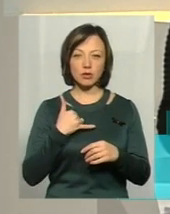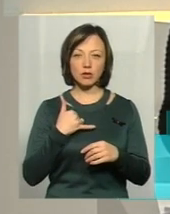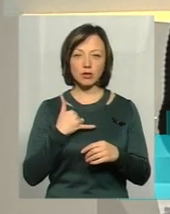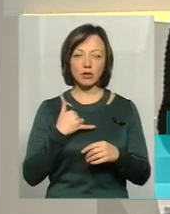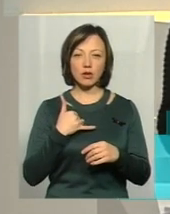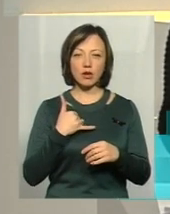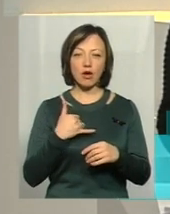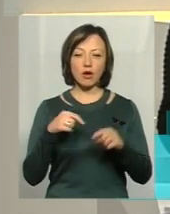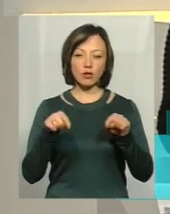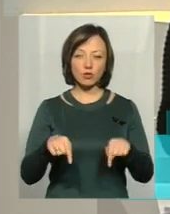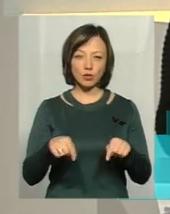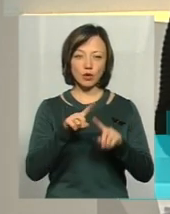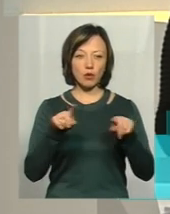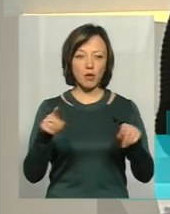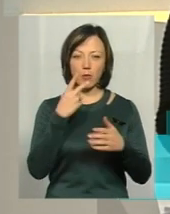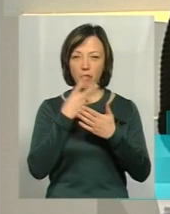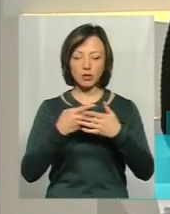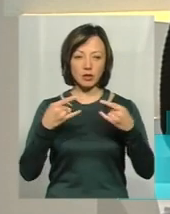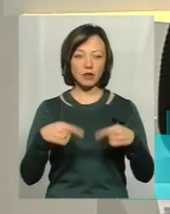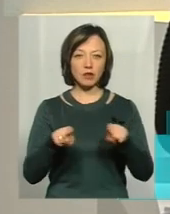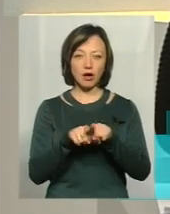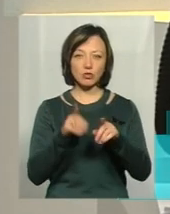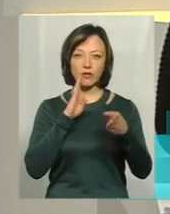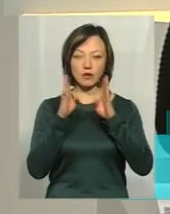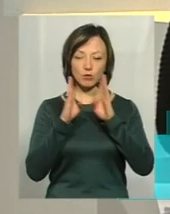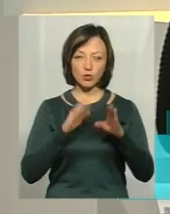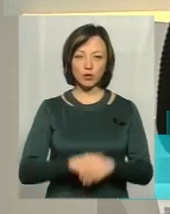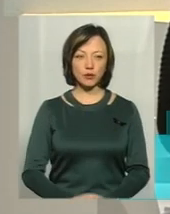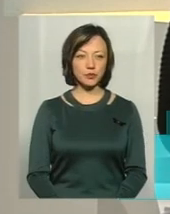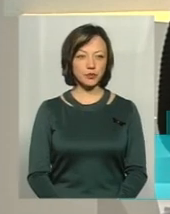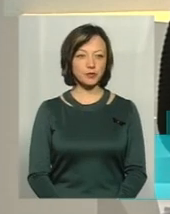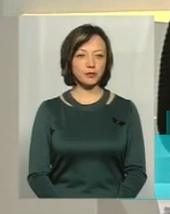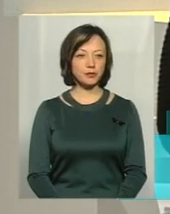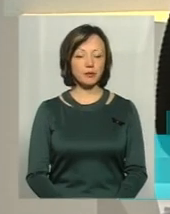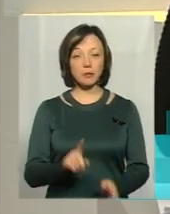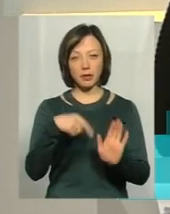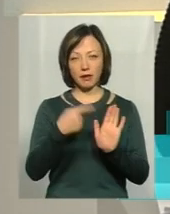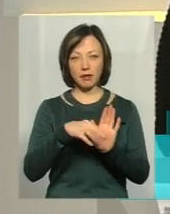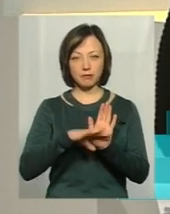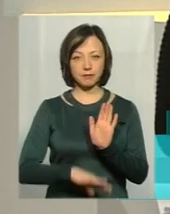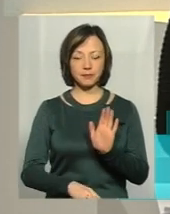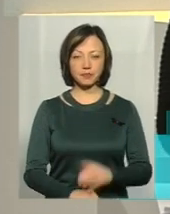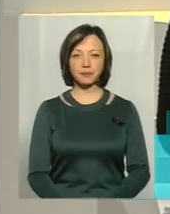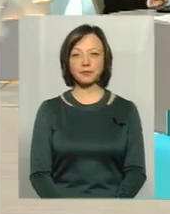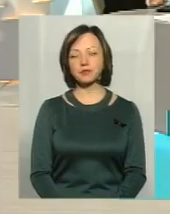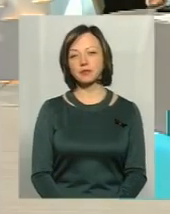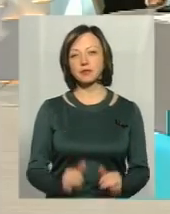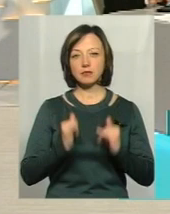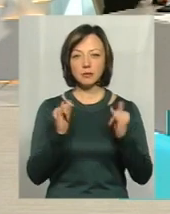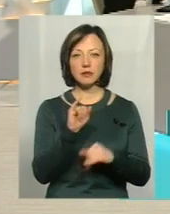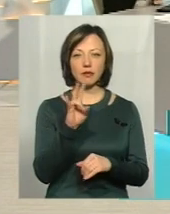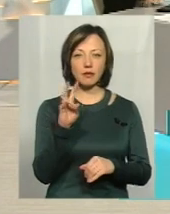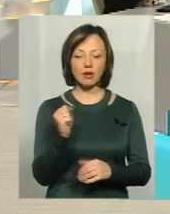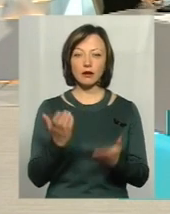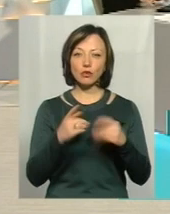студію за номерами, які бачите, а також у соцмережі Facebook, задавайте ваші питання. Пані Інна, якщо